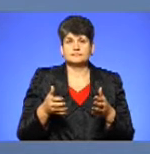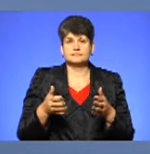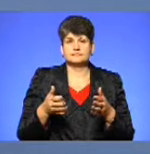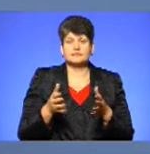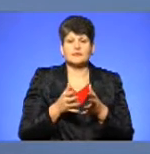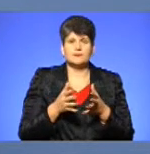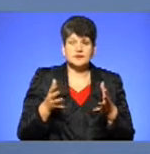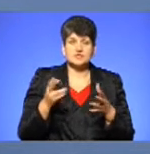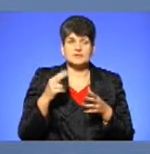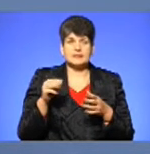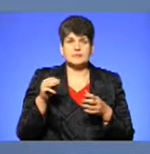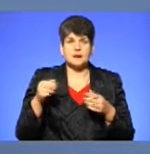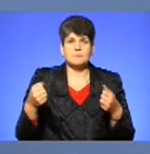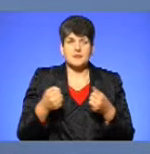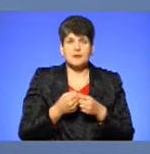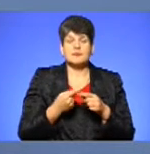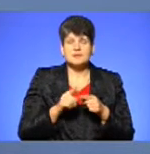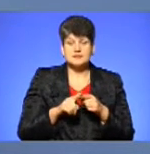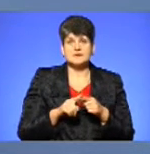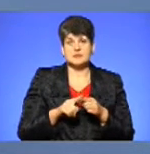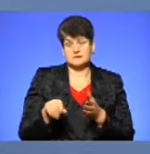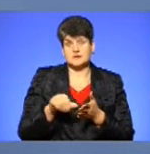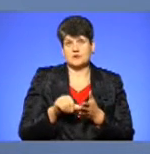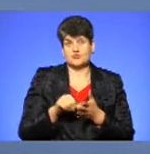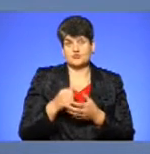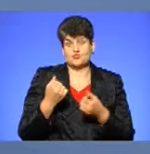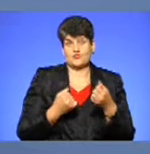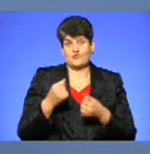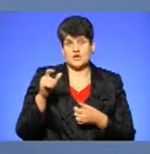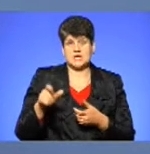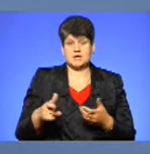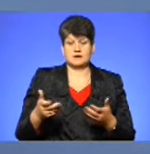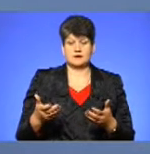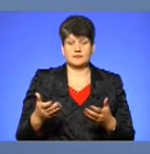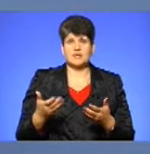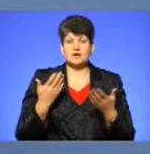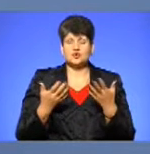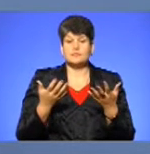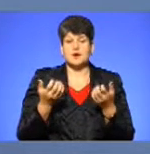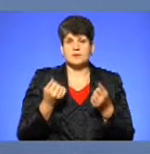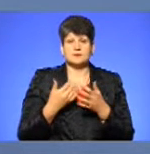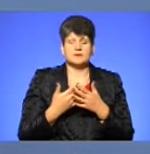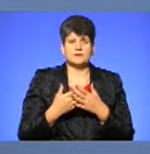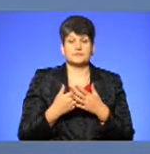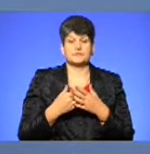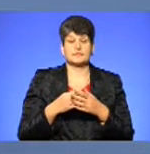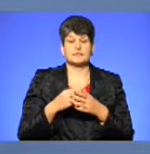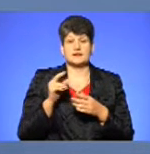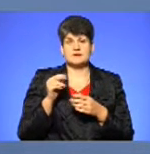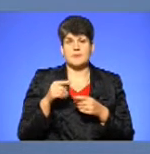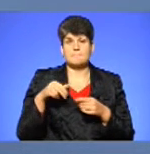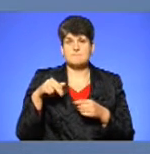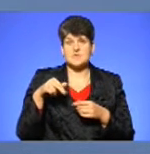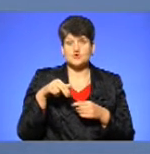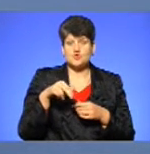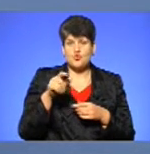більшість ДТП – трапляється з участі водіїв. Якщо брати, наприклад, статистику пішоходи, то